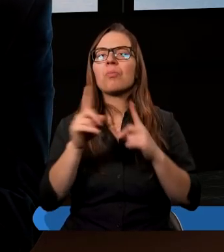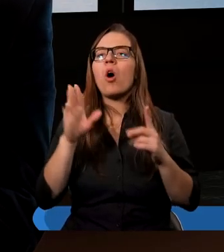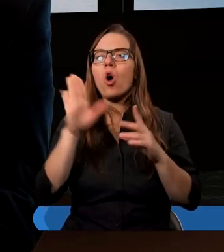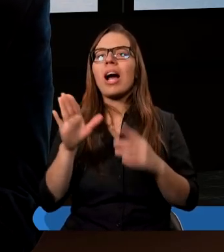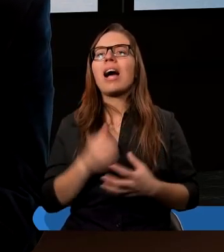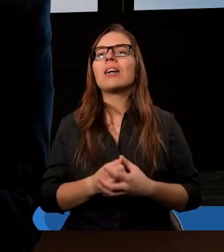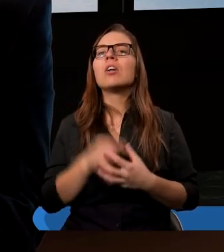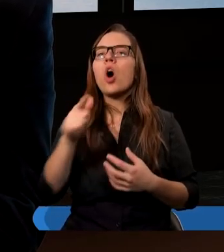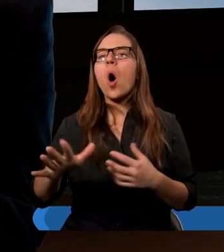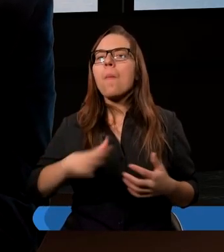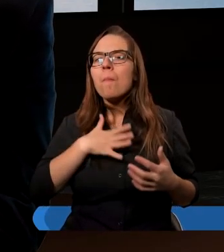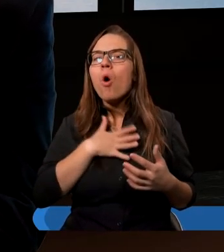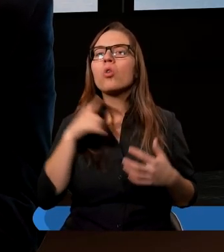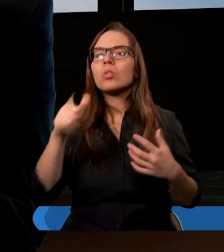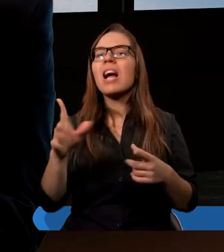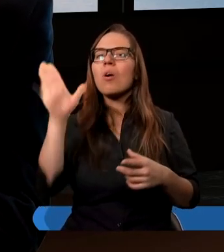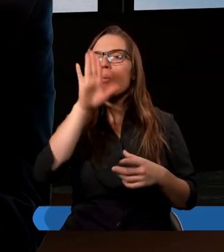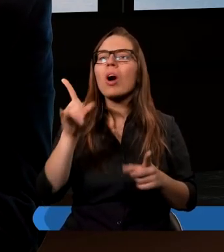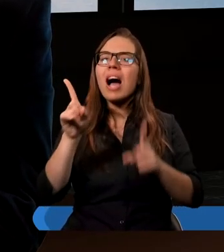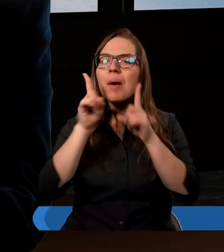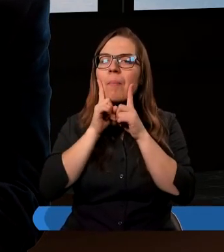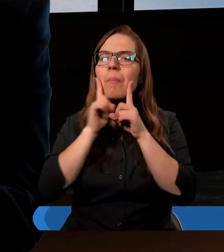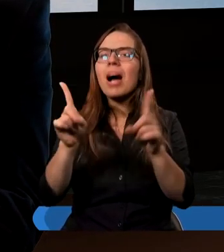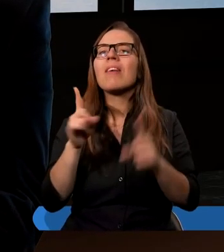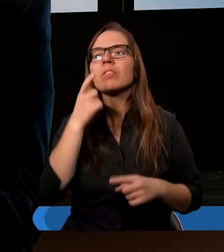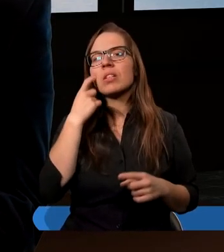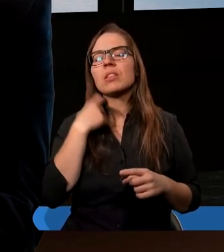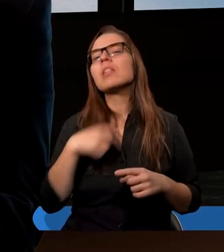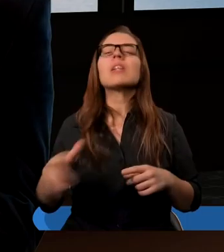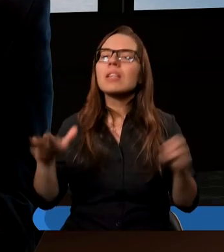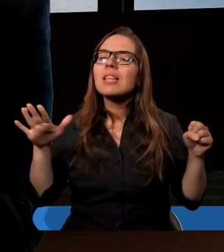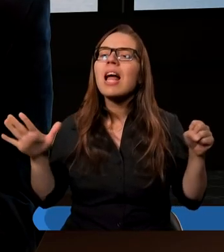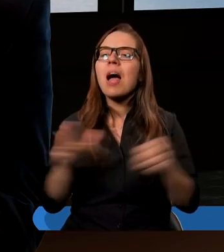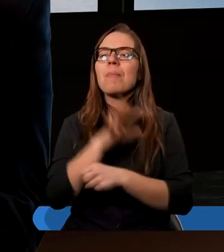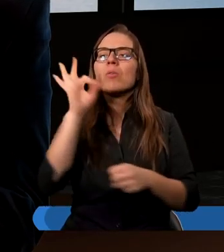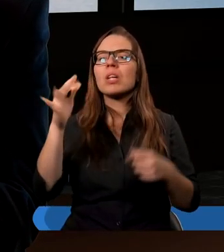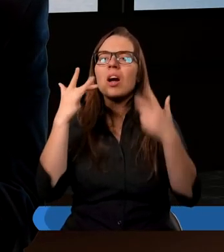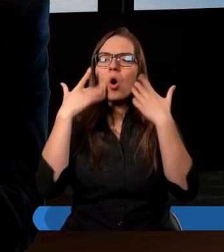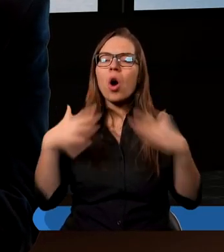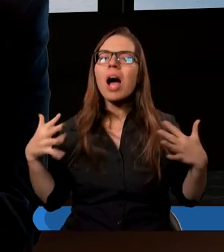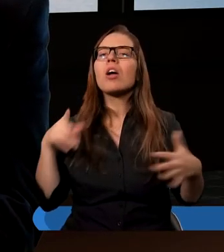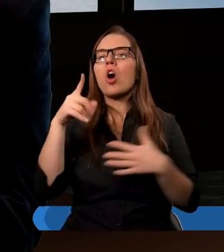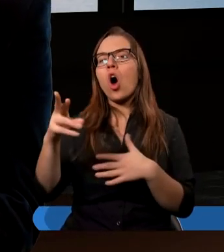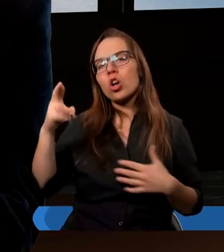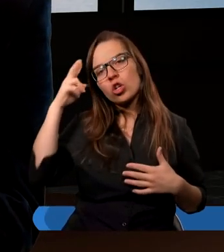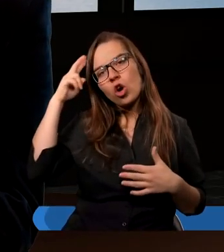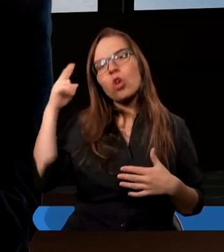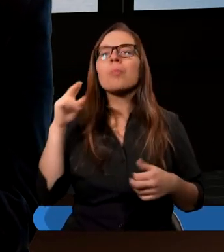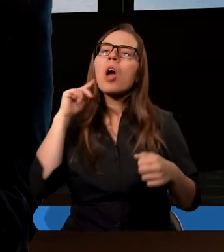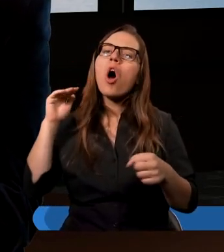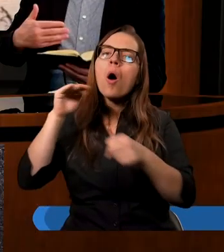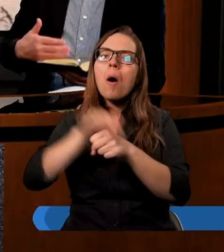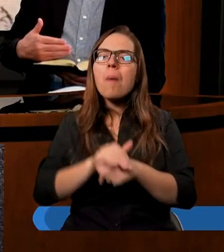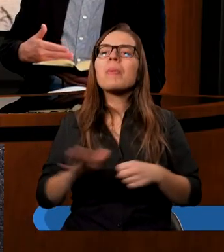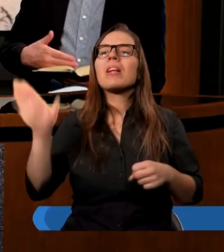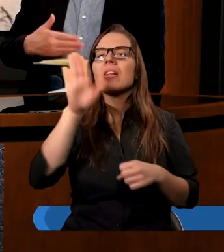on poczuł tego Boga prawdziwego i to napełniło jego radością i on rozumie obietnicę Boże